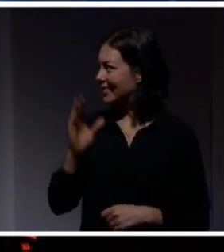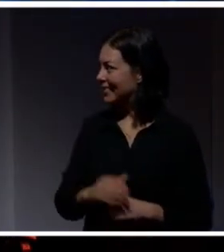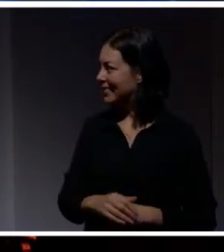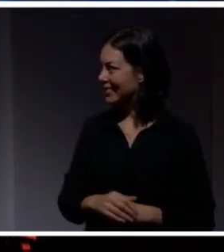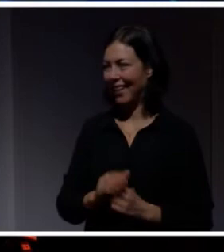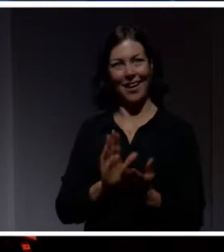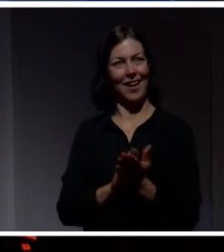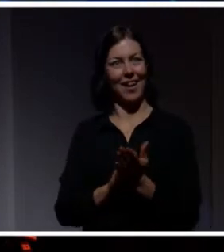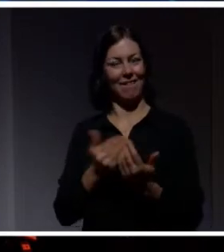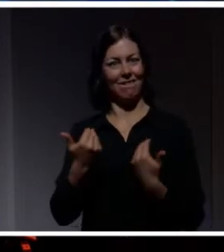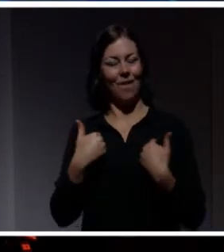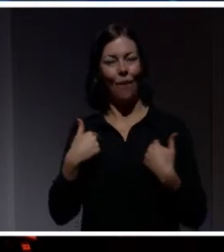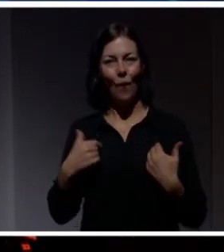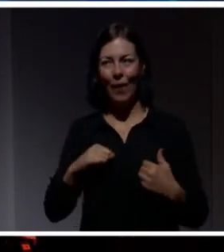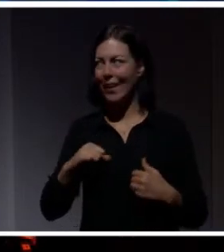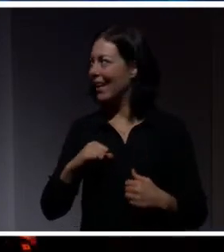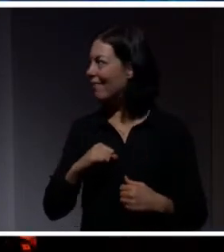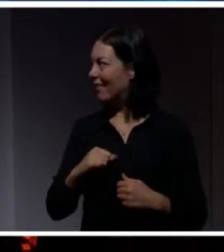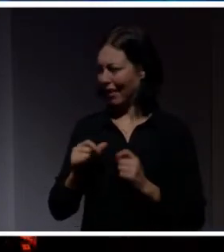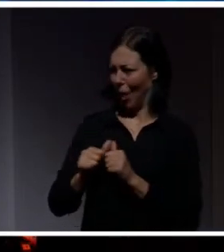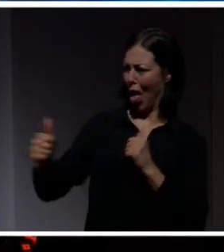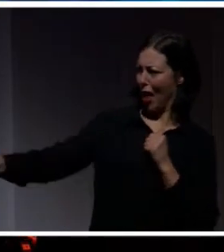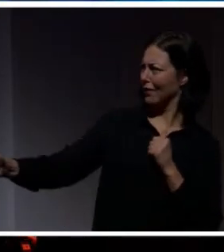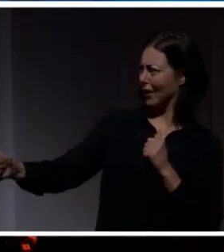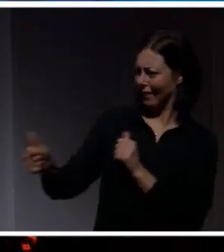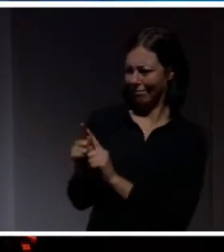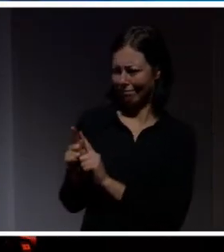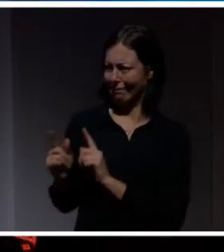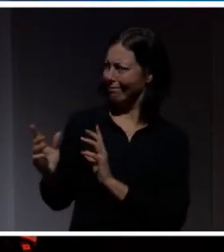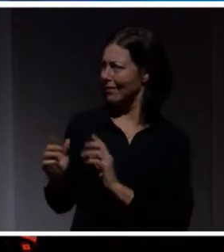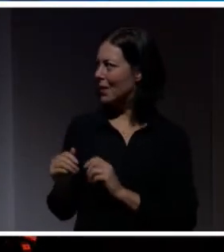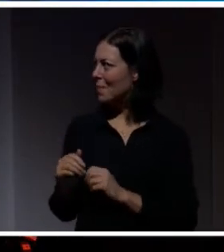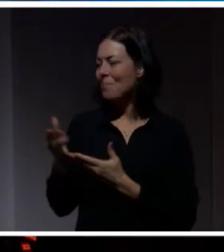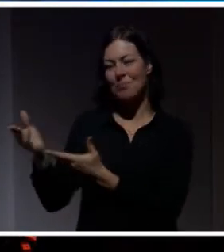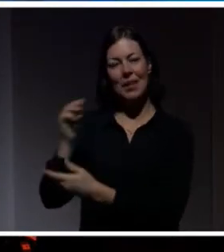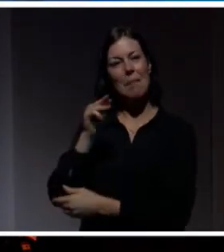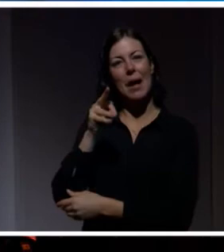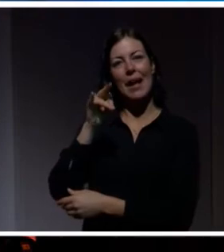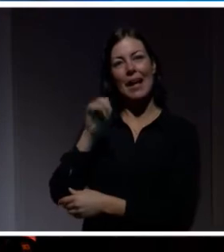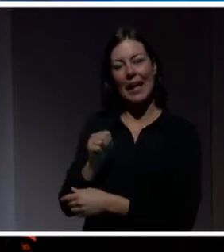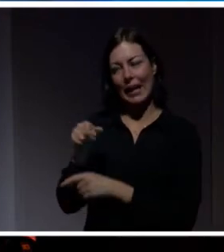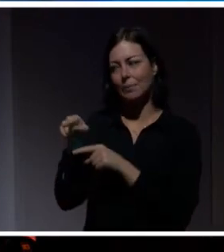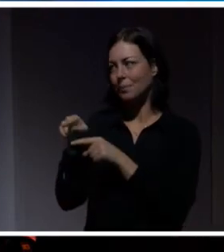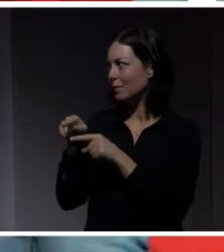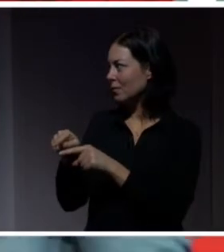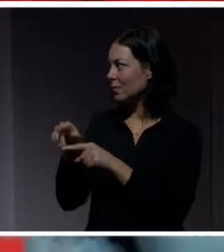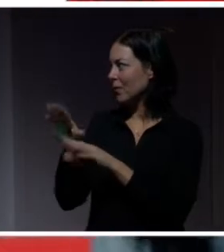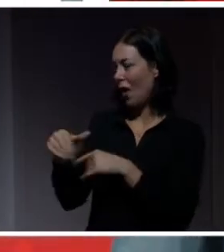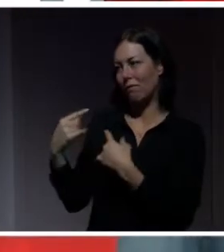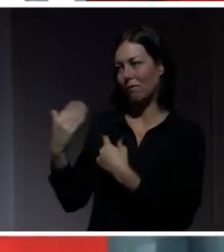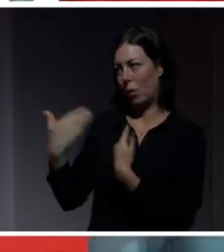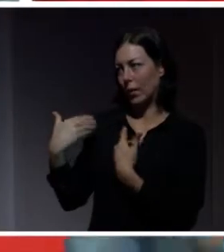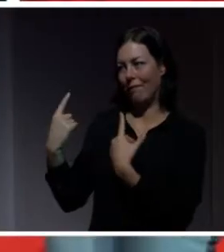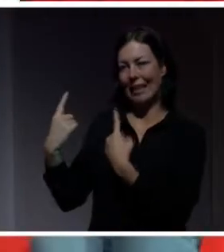applåd. Gud vad trevligt. Gud vad långt bort du står. Det här är Marie Birde, hon har ju fått en fantastisk introduktion redan.